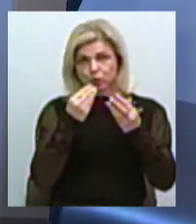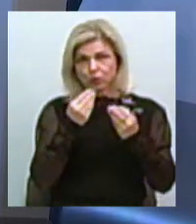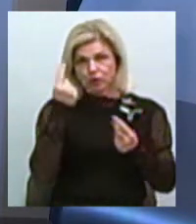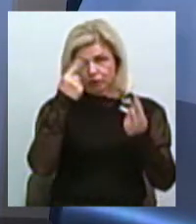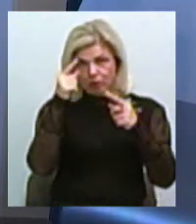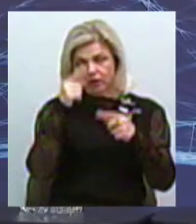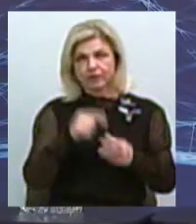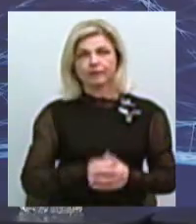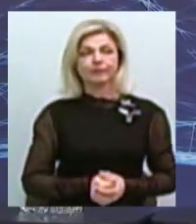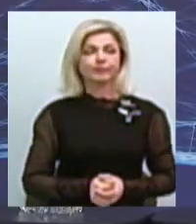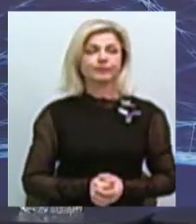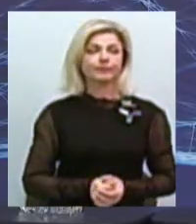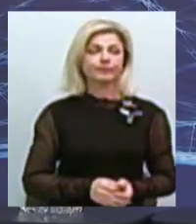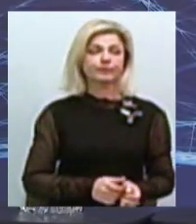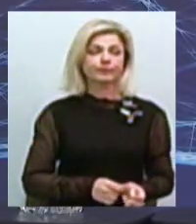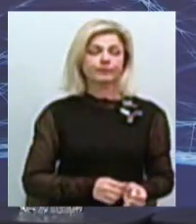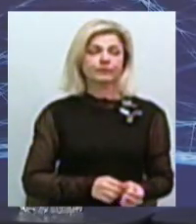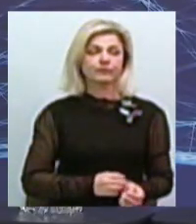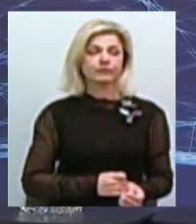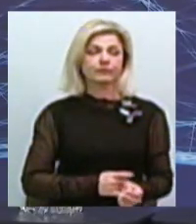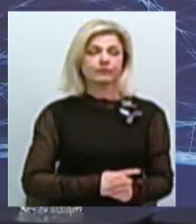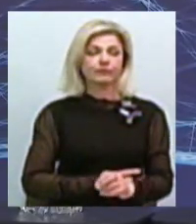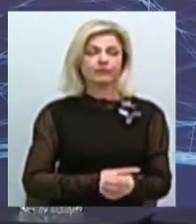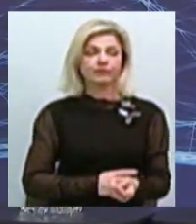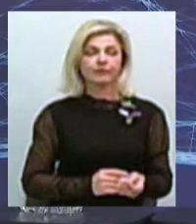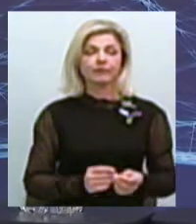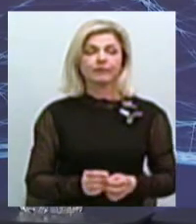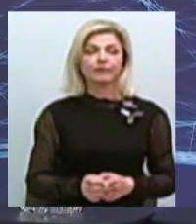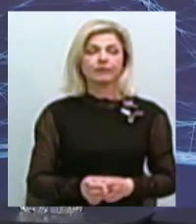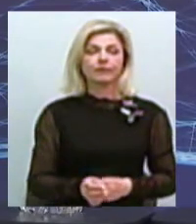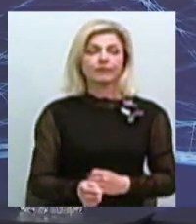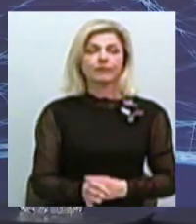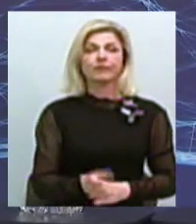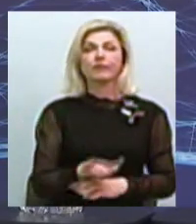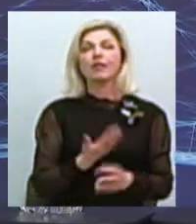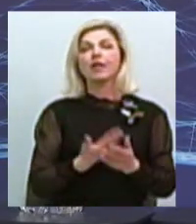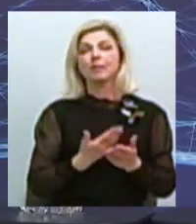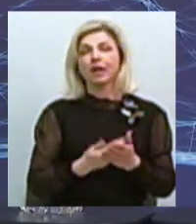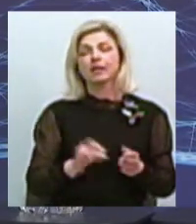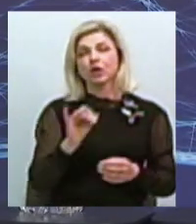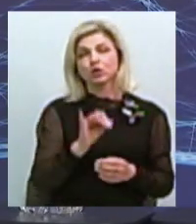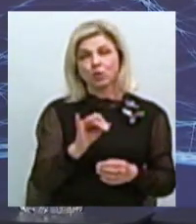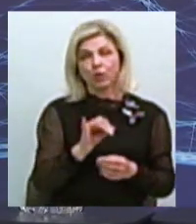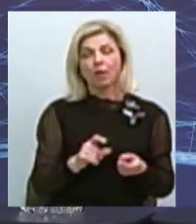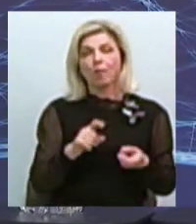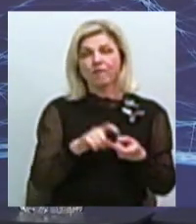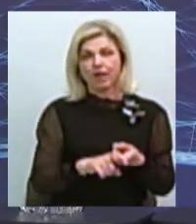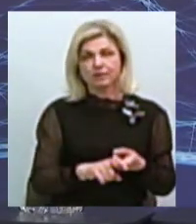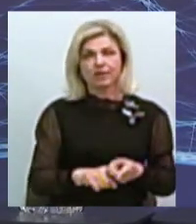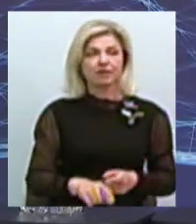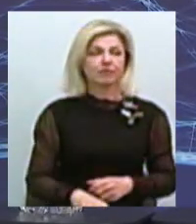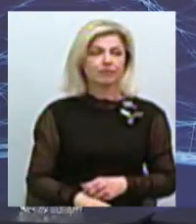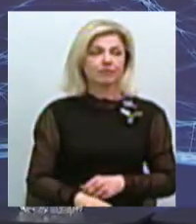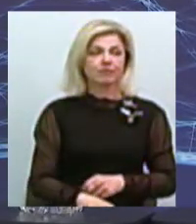Ну, відповідно, до цих міфів можна навести, наприклад, історії, пов'язані з